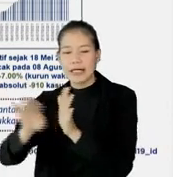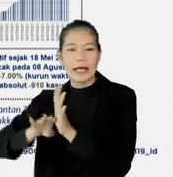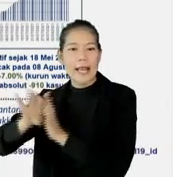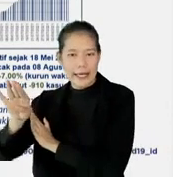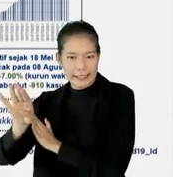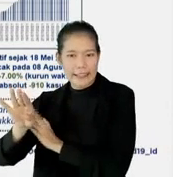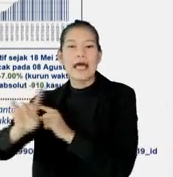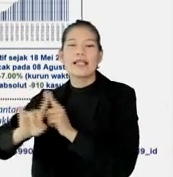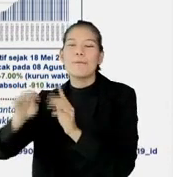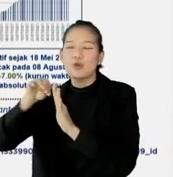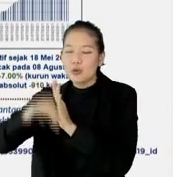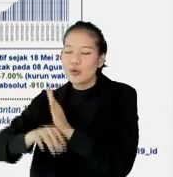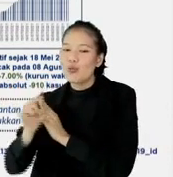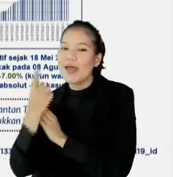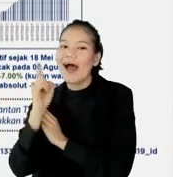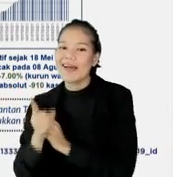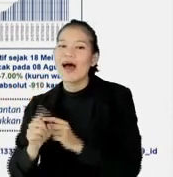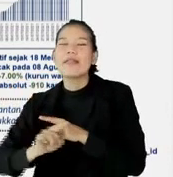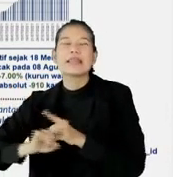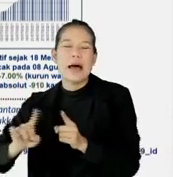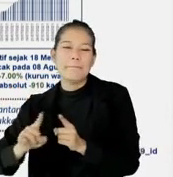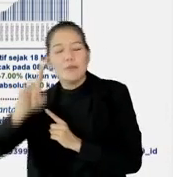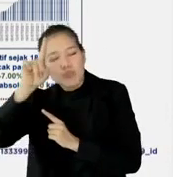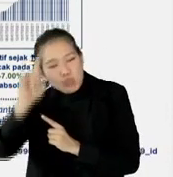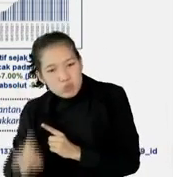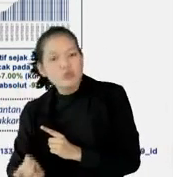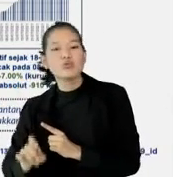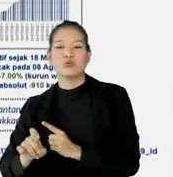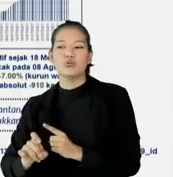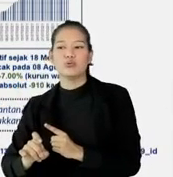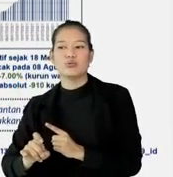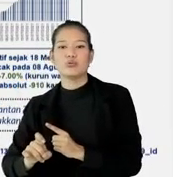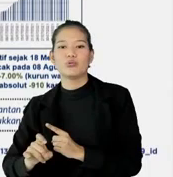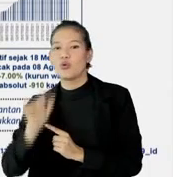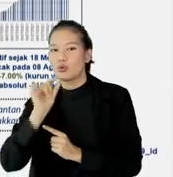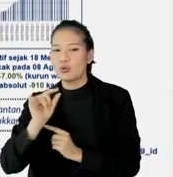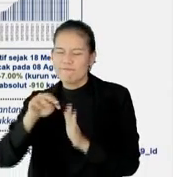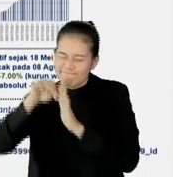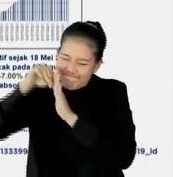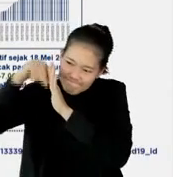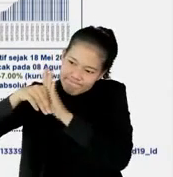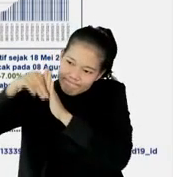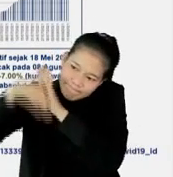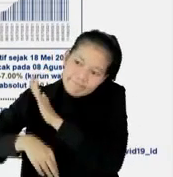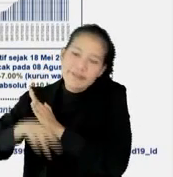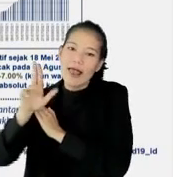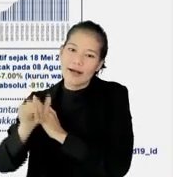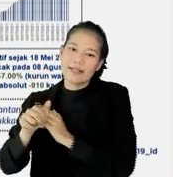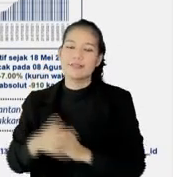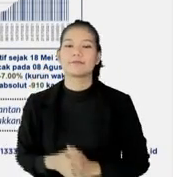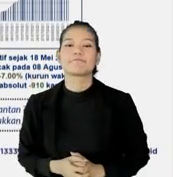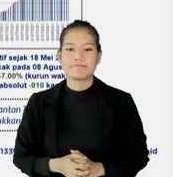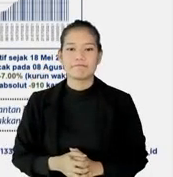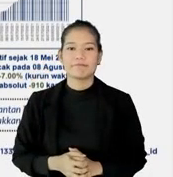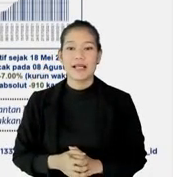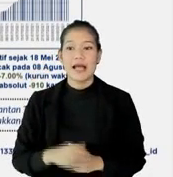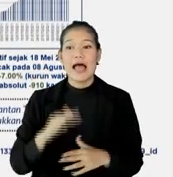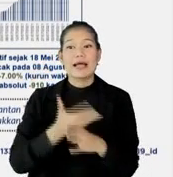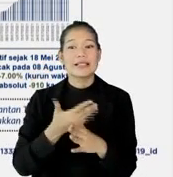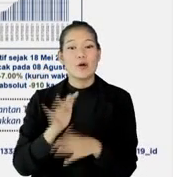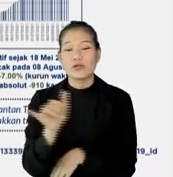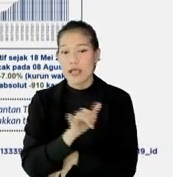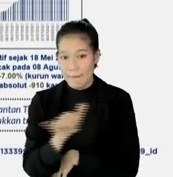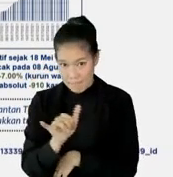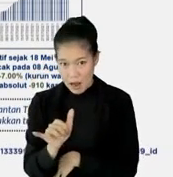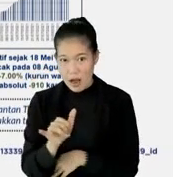sebagian sudah ada yang mulai turun, tapi masih perlu nih, lebih di penurunannya, diperlukan lebih signifikan lagi. Di Riau juga